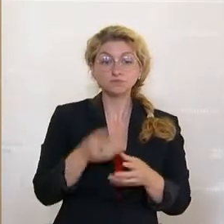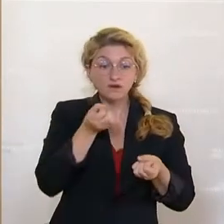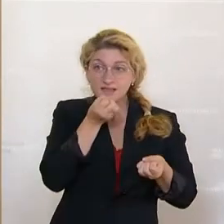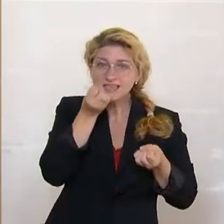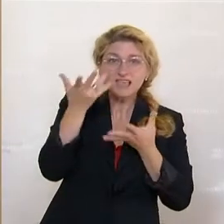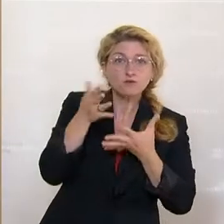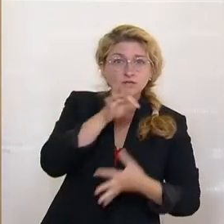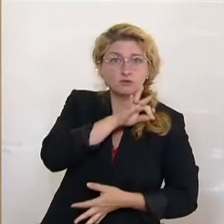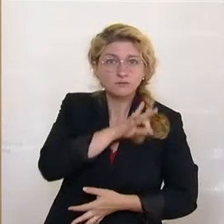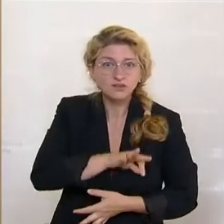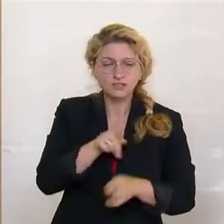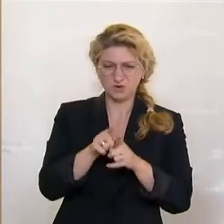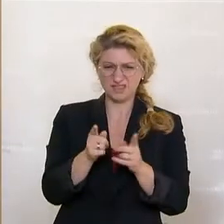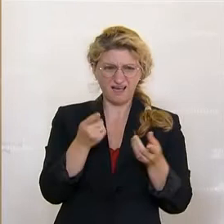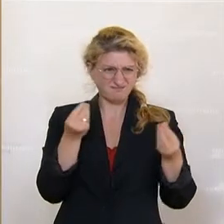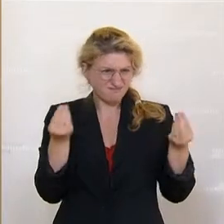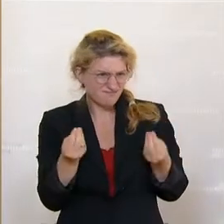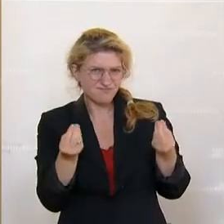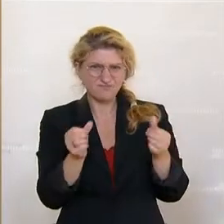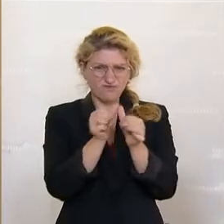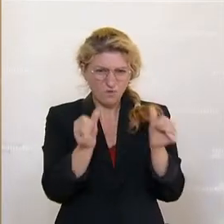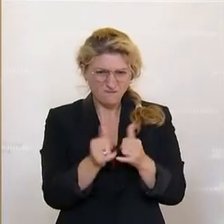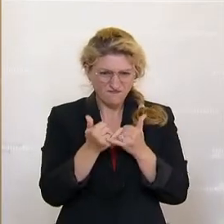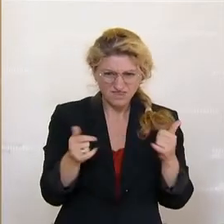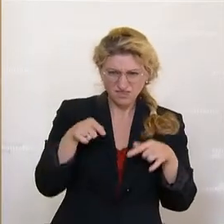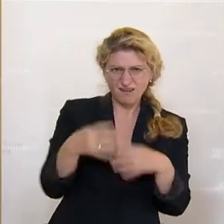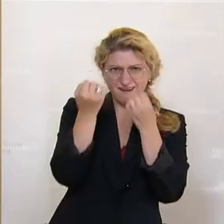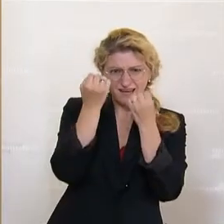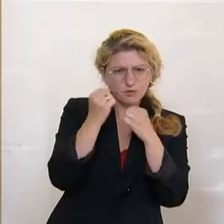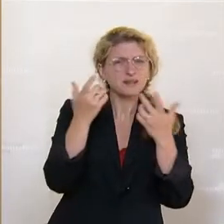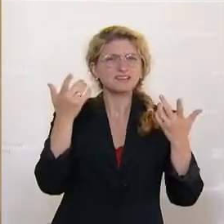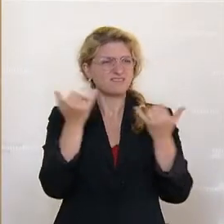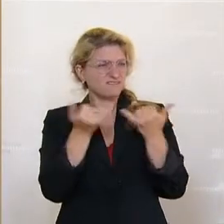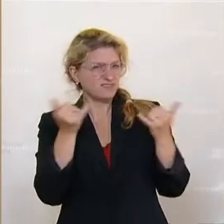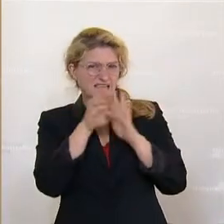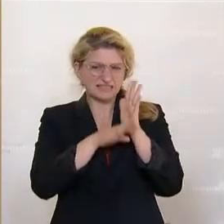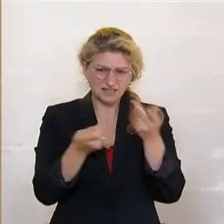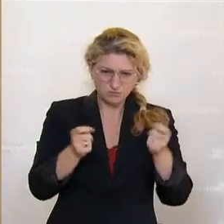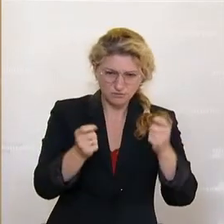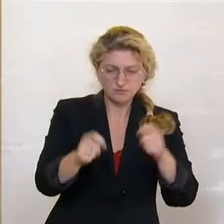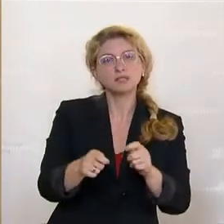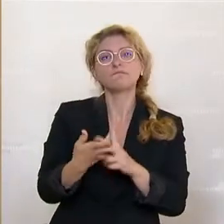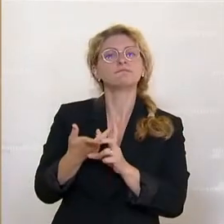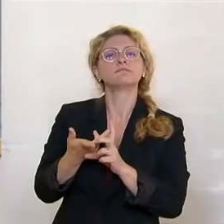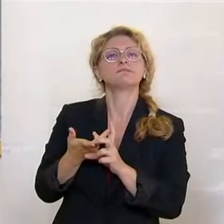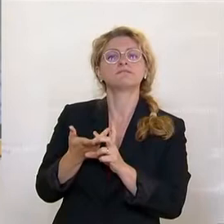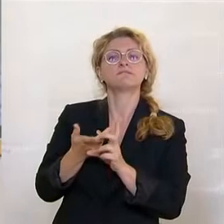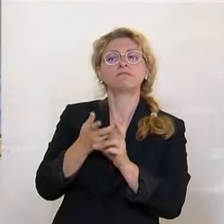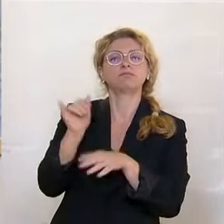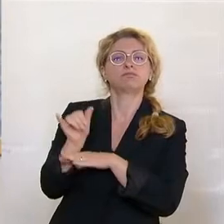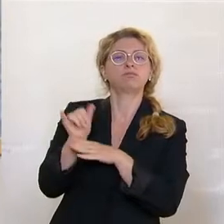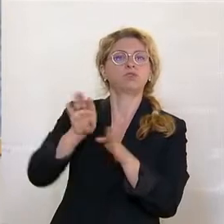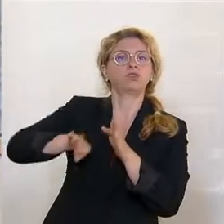Art und Weise, wie diese Republik aufgrund unserer Gesetze, die wir hier beschließen, funktionieren sollte, ausgehebelt wird. Das ist das, was